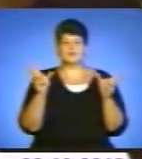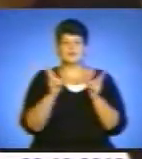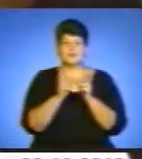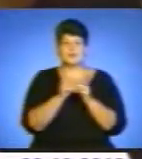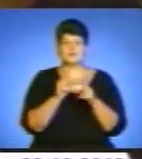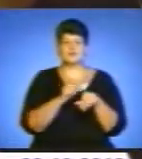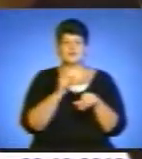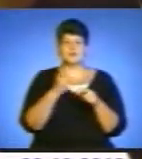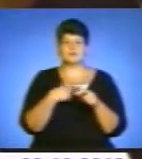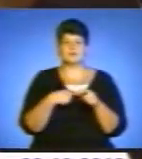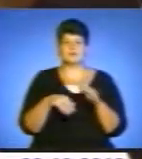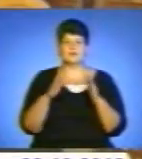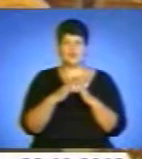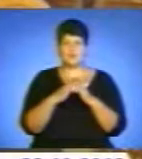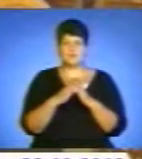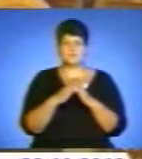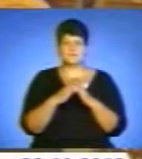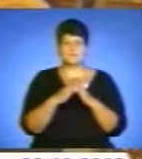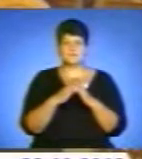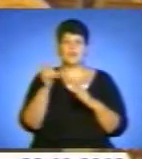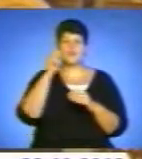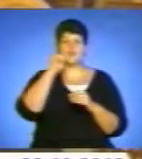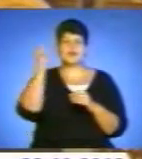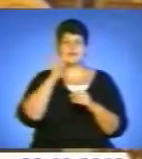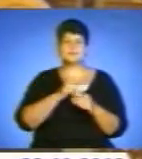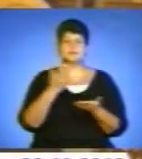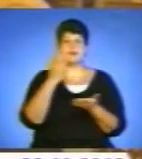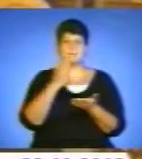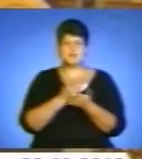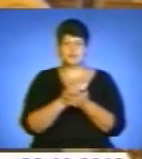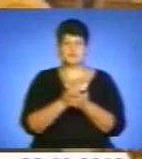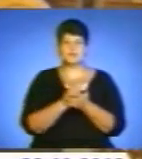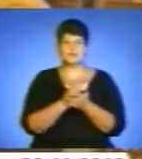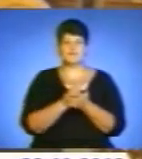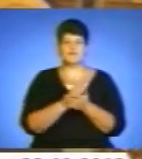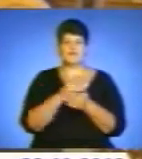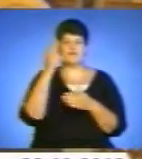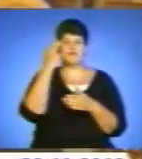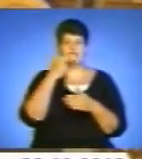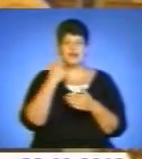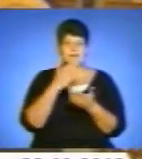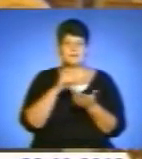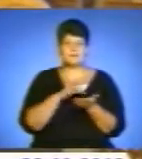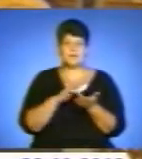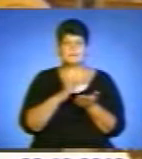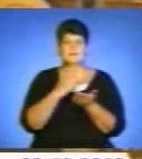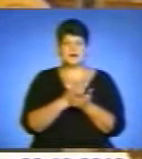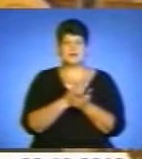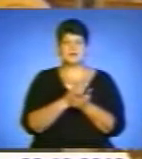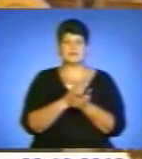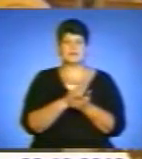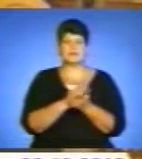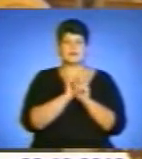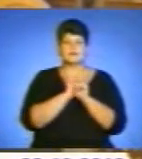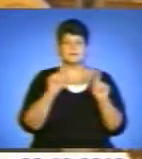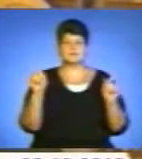вдома і відчувати трохи батьківщини. Українська присутність у Римі має велике значення як для українців,